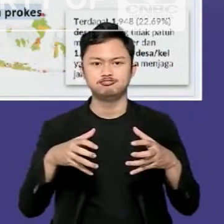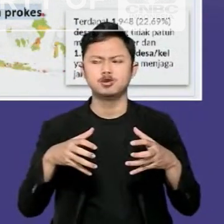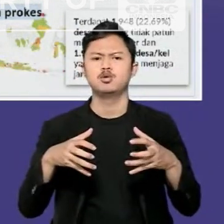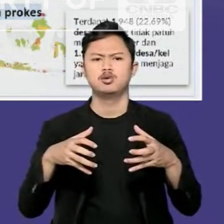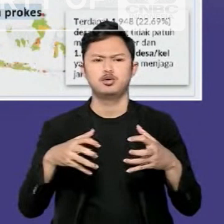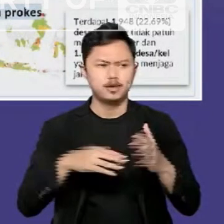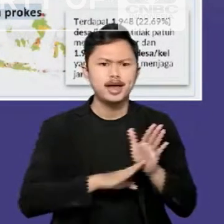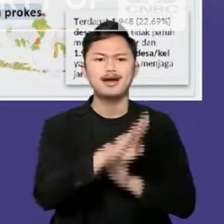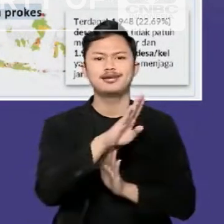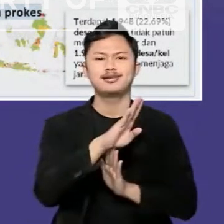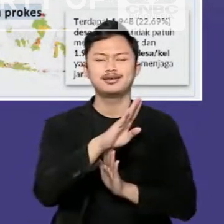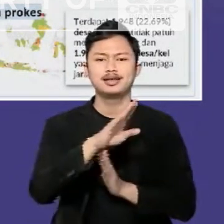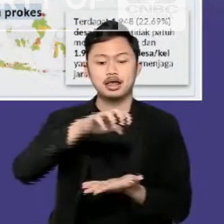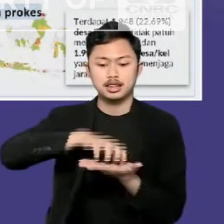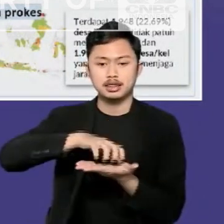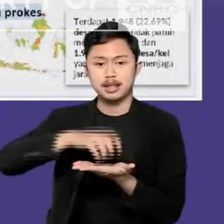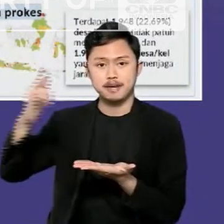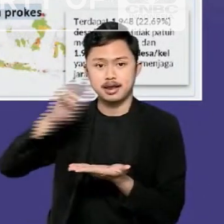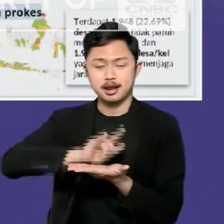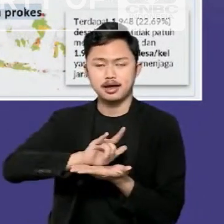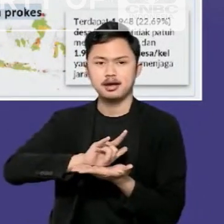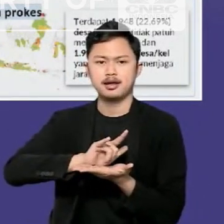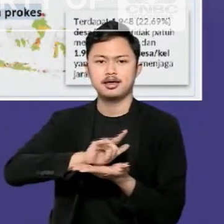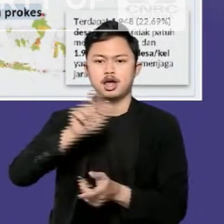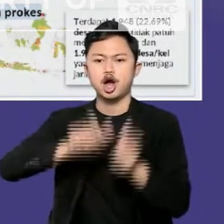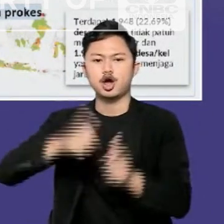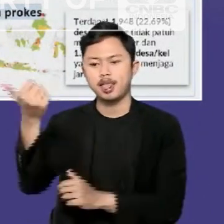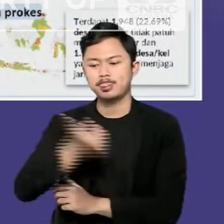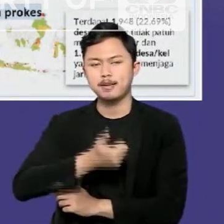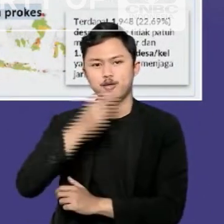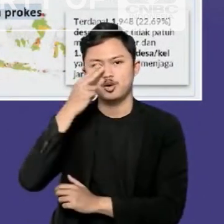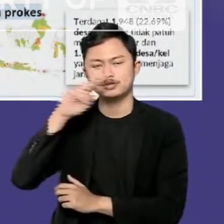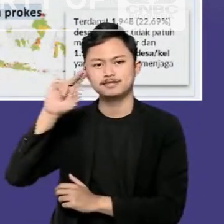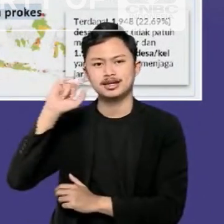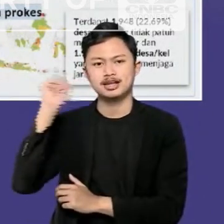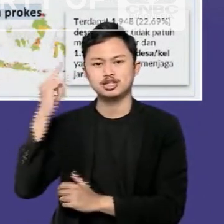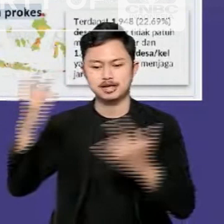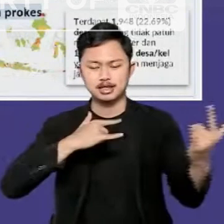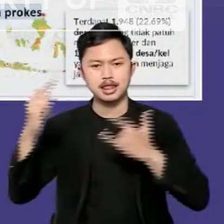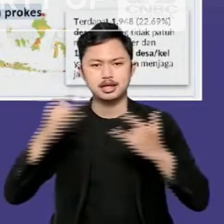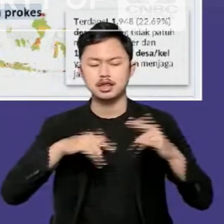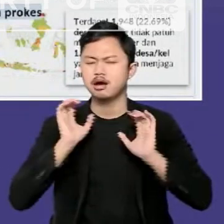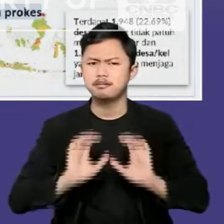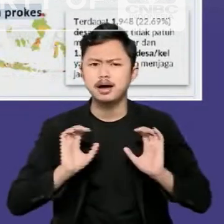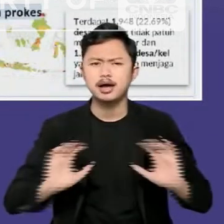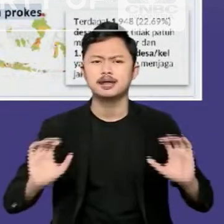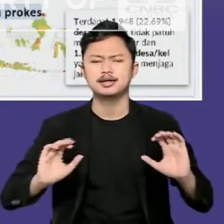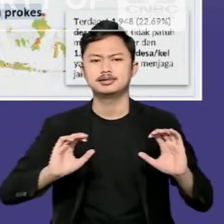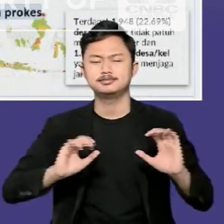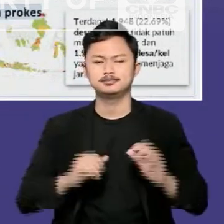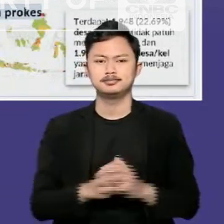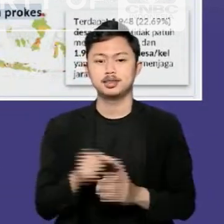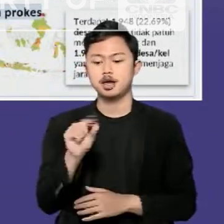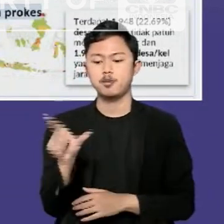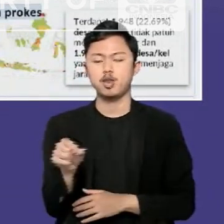meningkat. Di bandara, tren kenaikan kedatangan tampak di Bandara Soekarno-Hatta, Jakarta, yang pada bulan